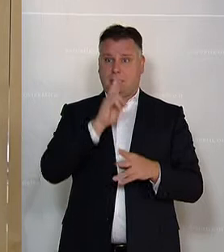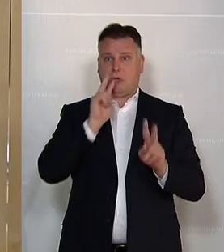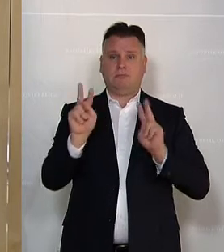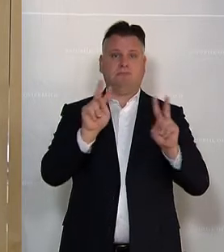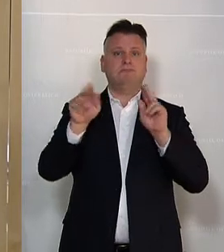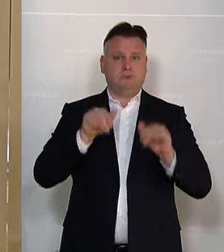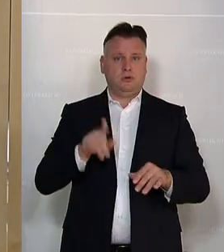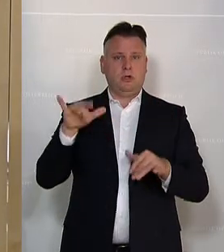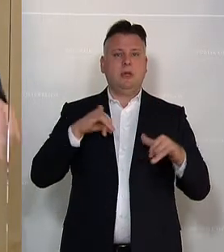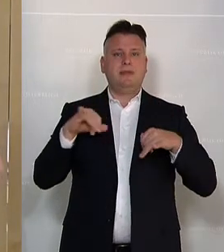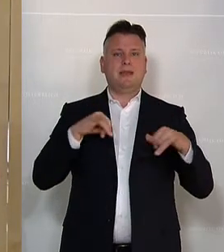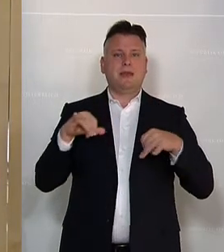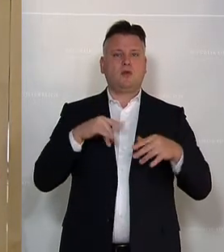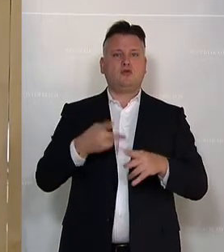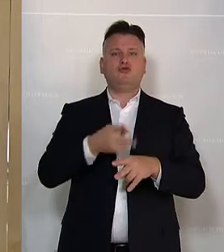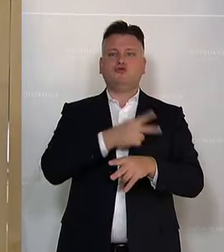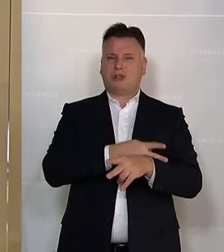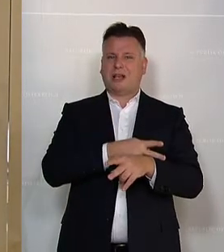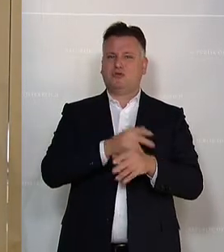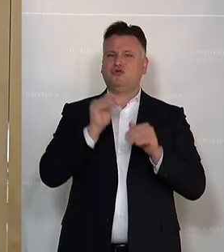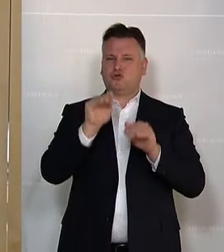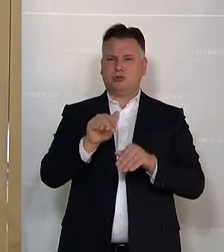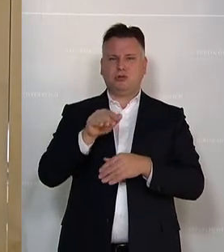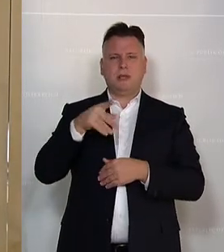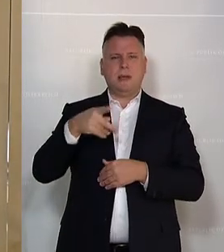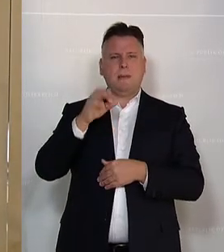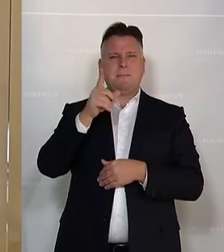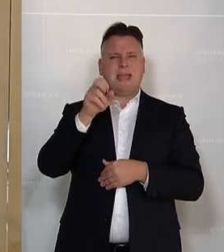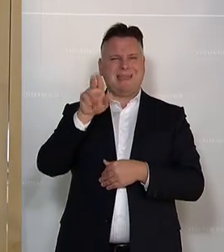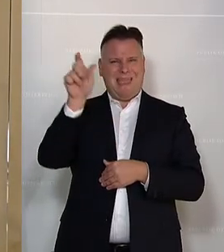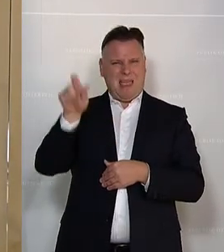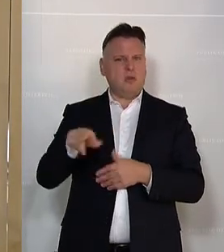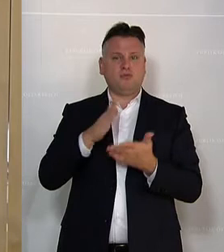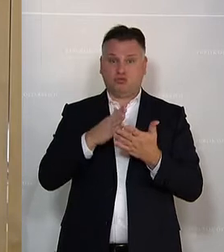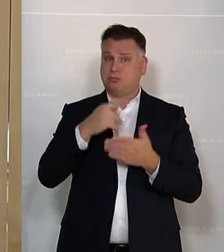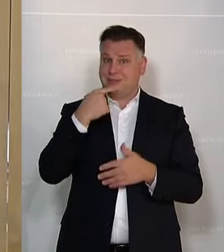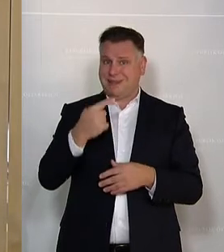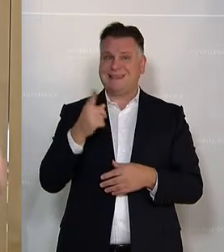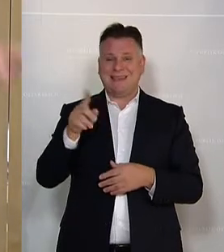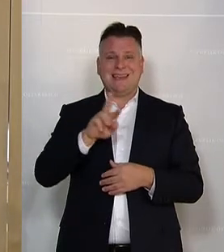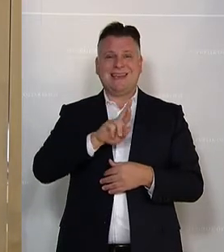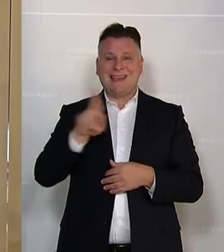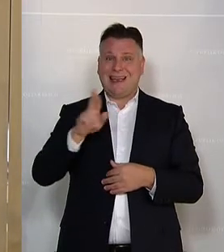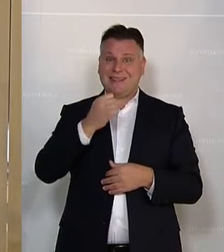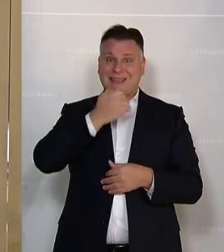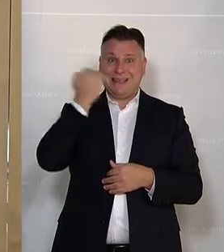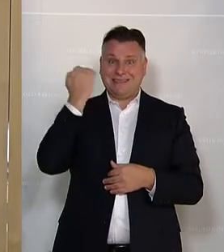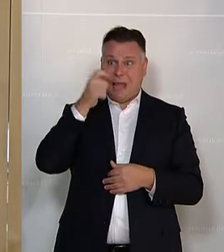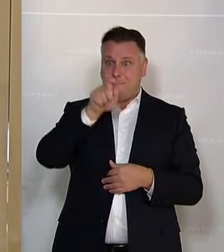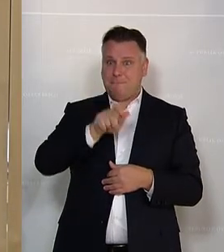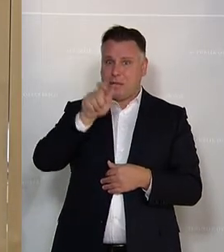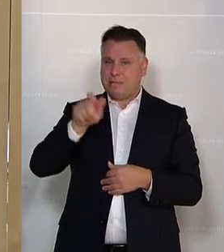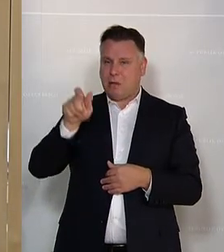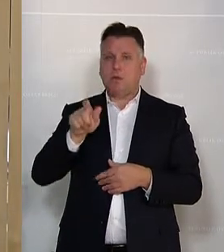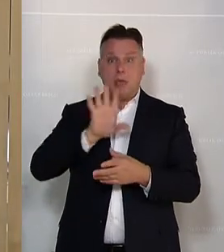Und der Herr Direktor des Staatsschutzes, Omar Hatschabi Birchen, hat das auch gesagt, in diesem Bereich von rechtsradikalen Randgruppen bei